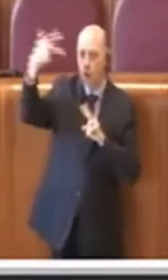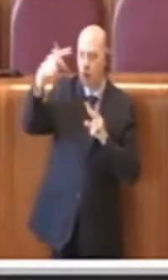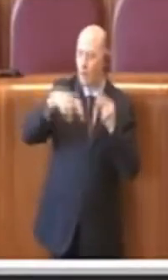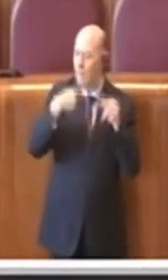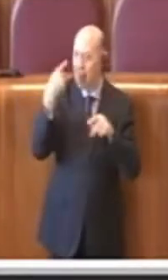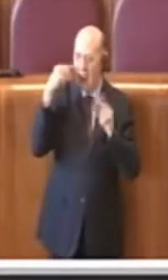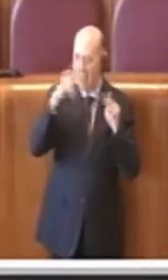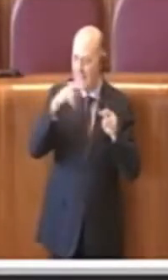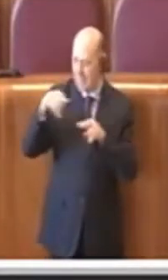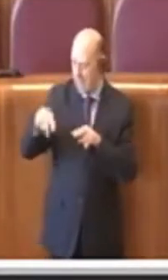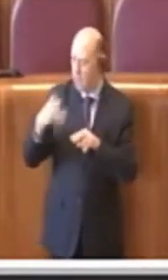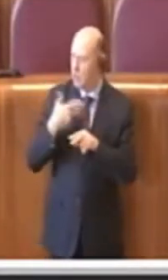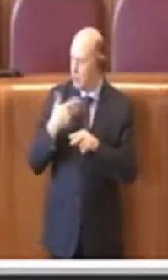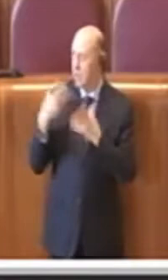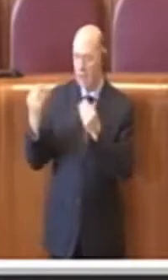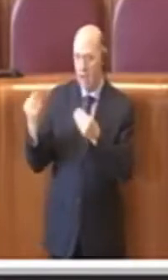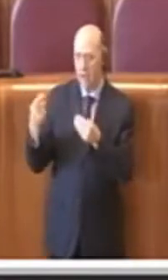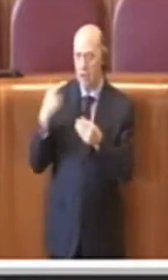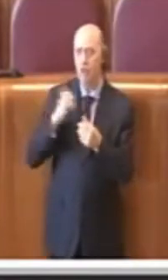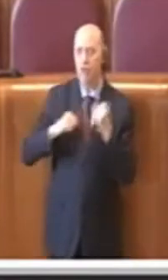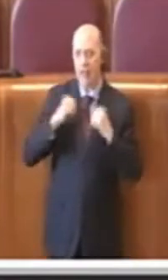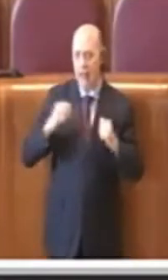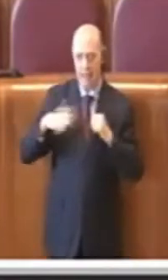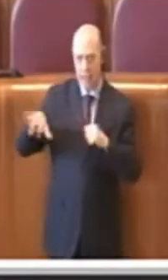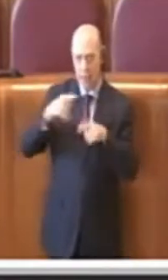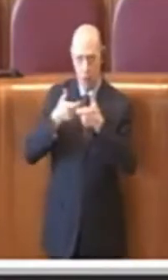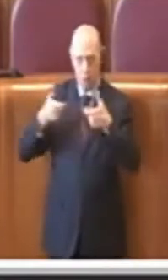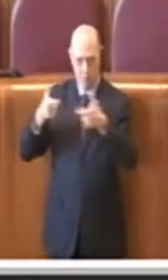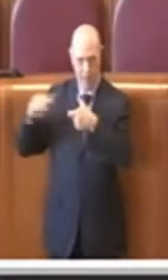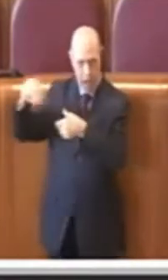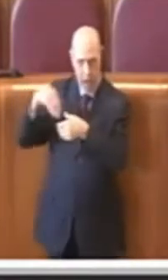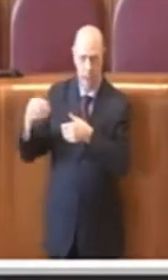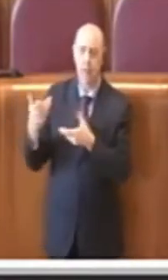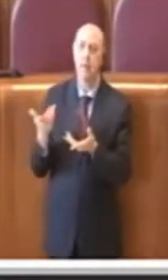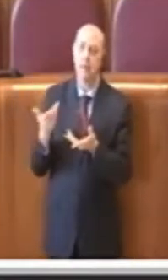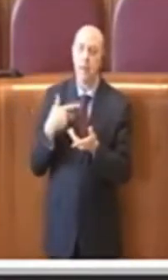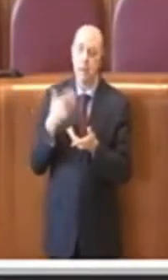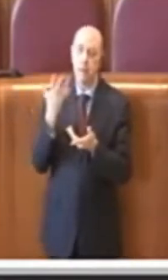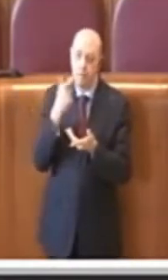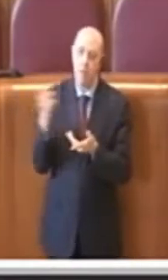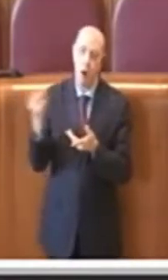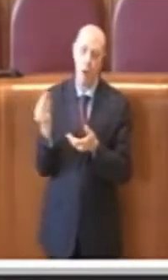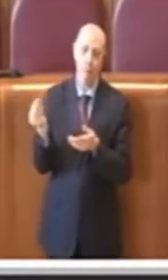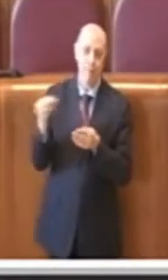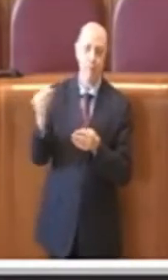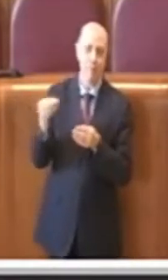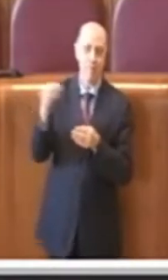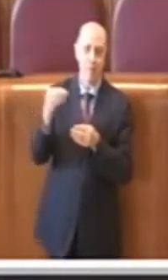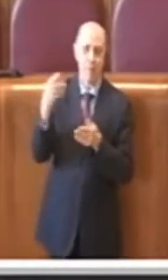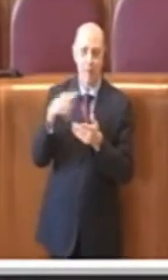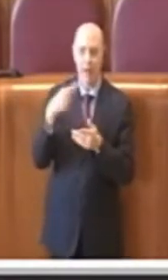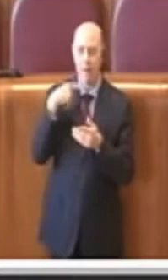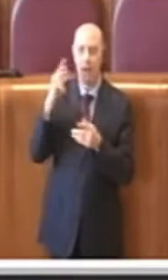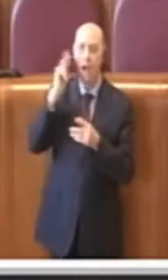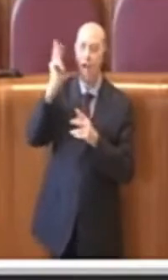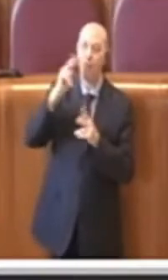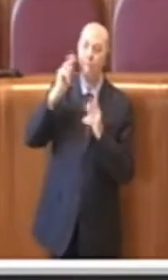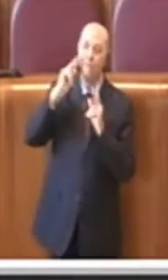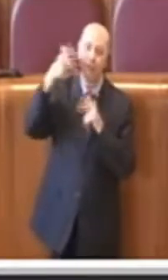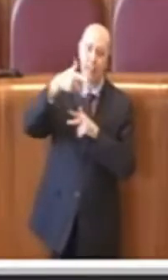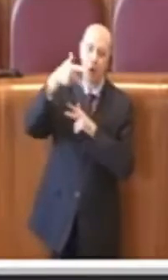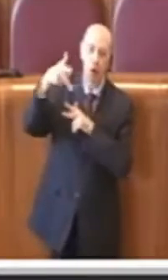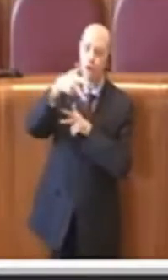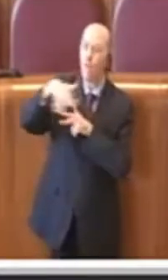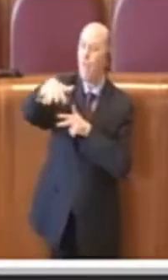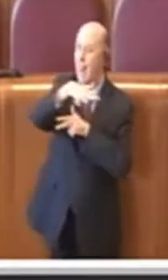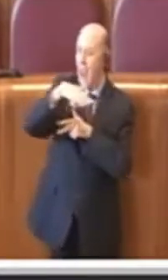diversi comitati di cittadini che si stanno interessando di implementare la videosorveglianza nelle